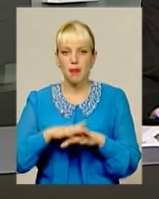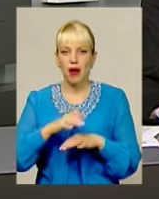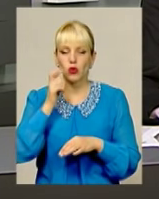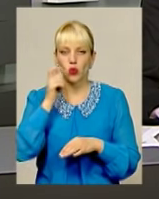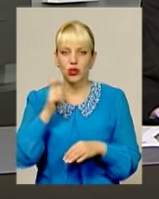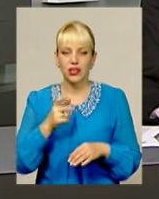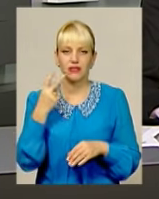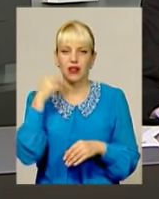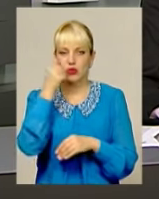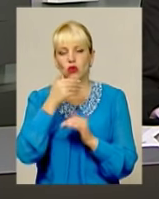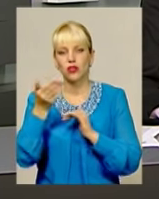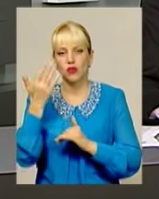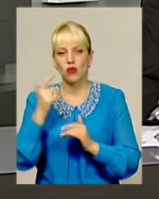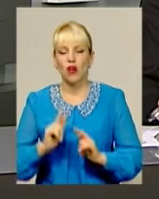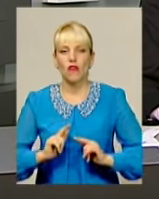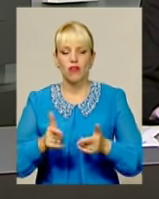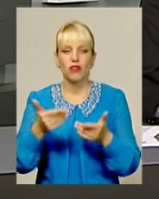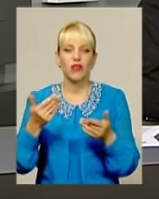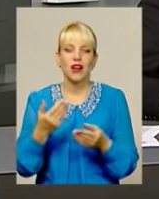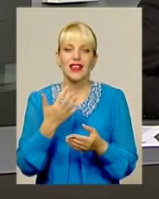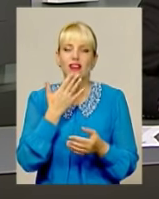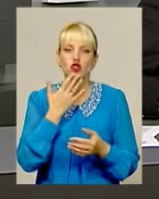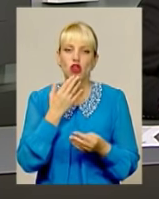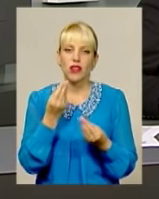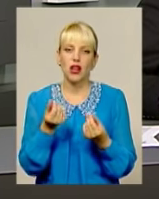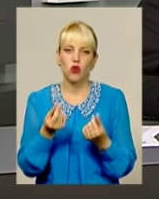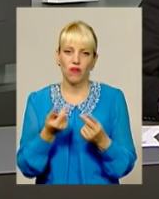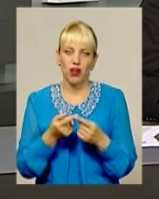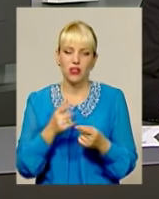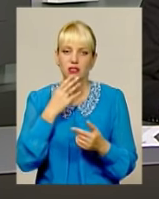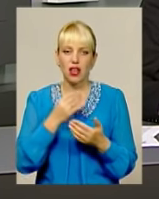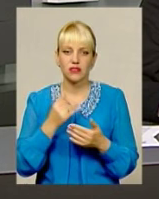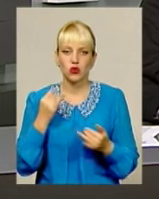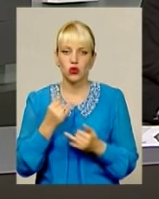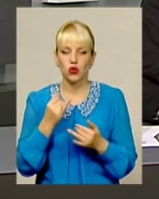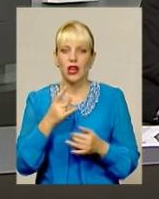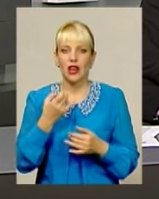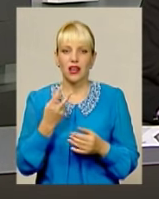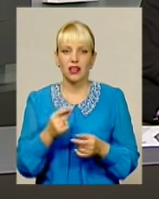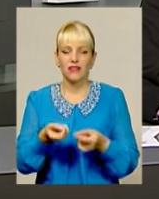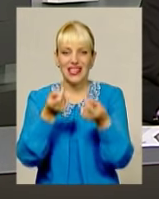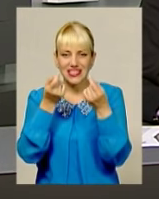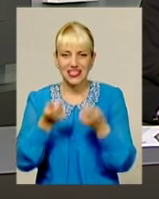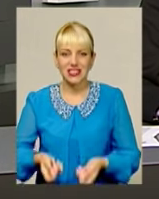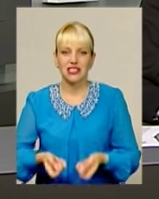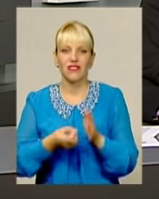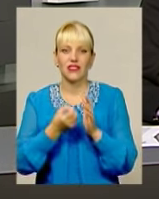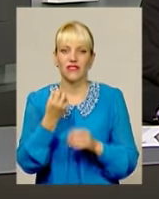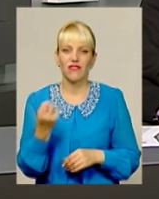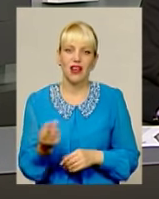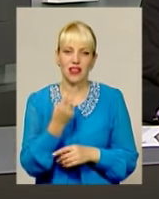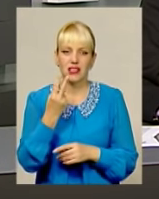ввів в обіг нову національну валюту. За свою історію гривня знецінилась у 12 разів, але при цьому вона